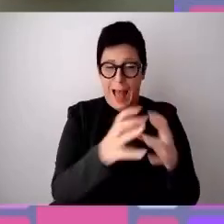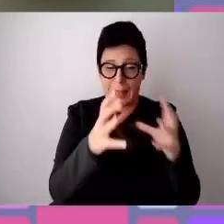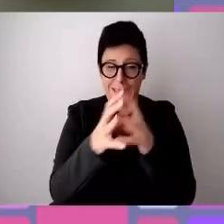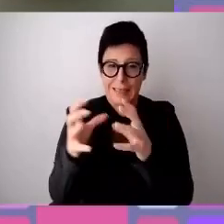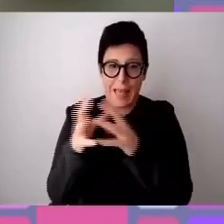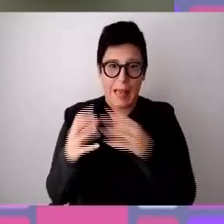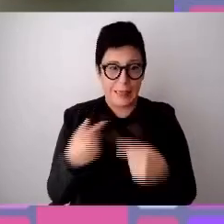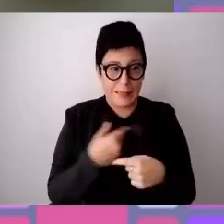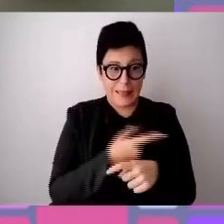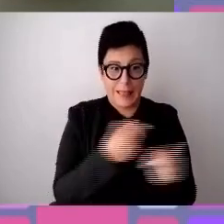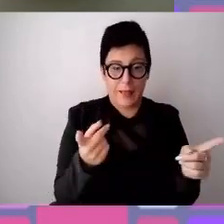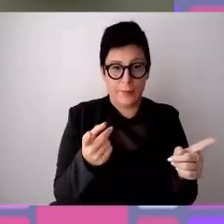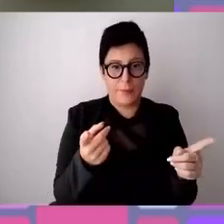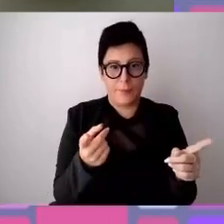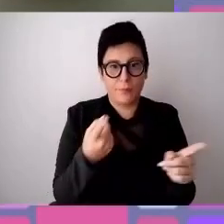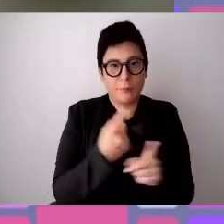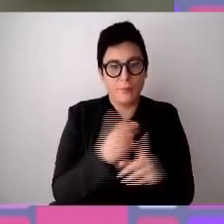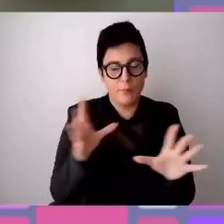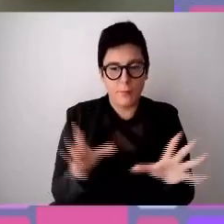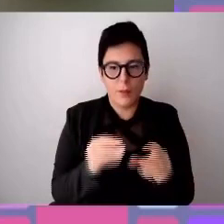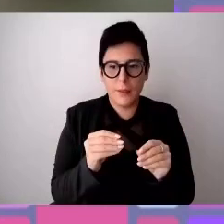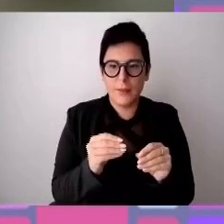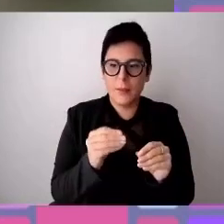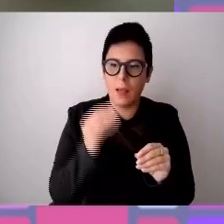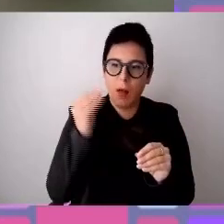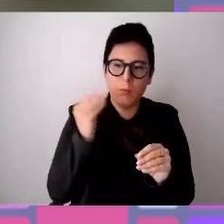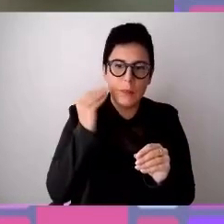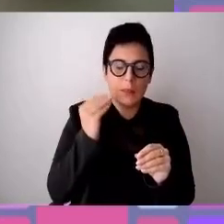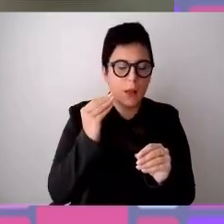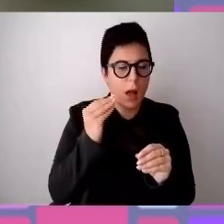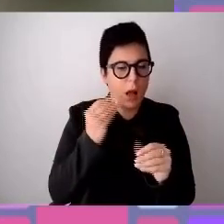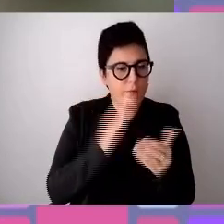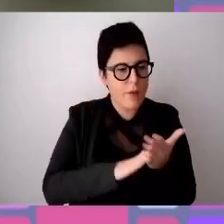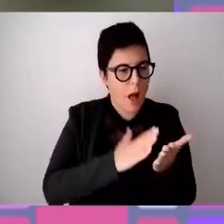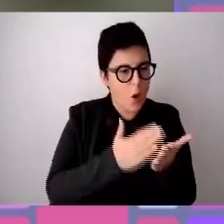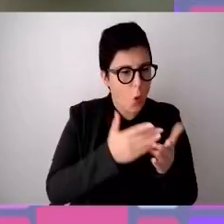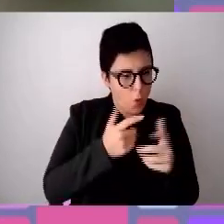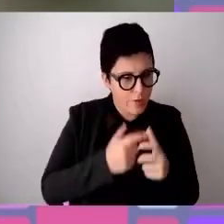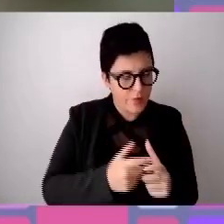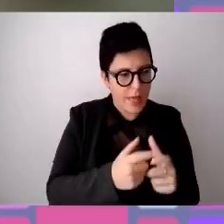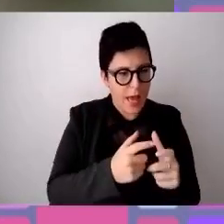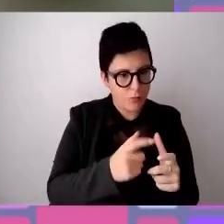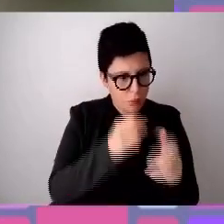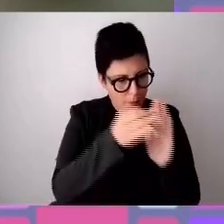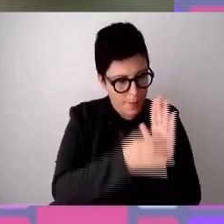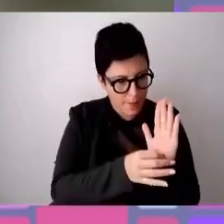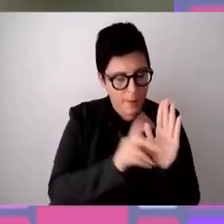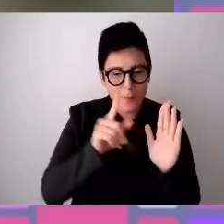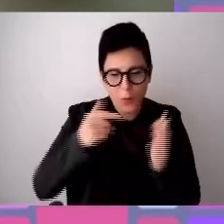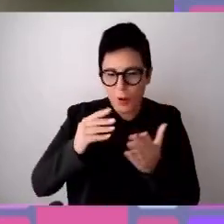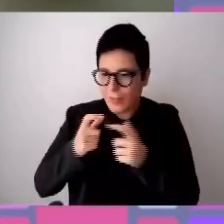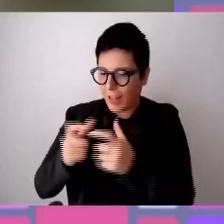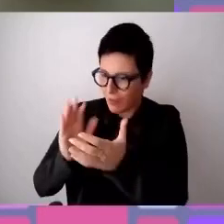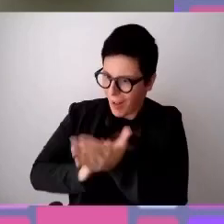è di fronte a pensare questo come un viaggio di valori e un viaggio di valore utilizzando e come un viaggio anche di